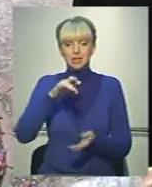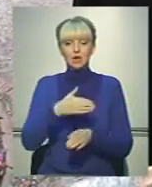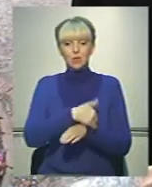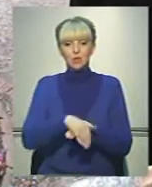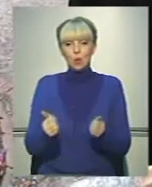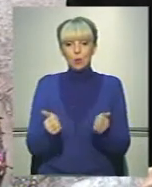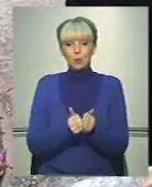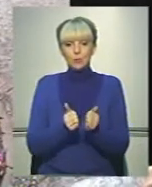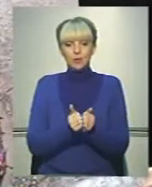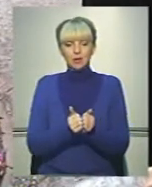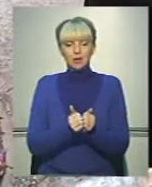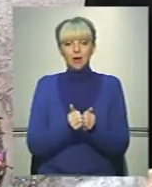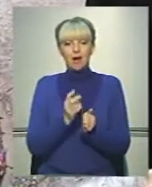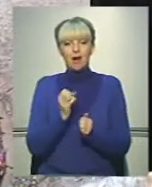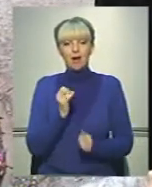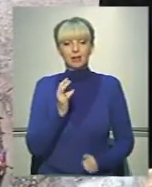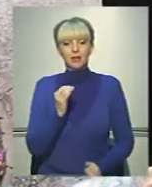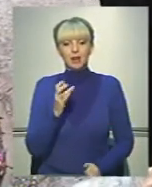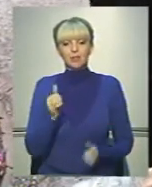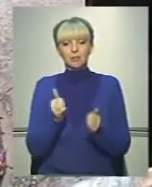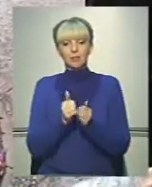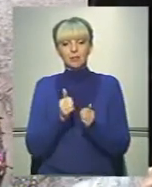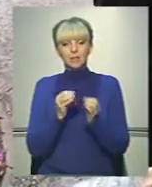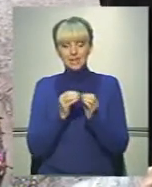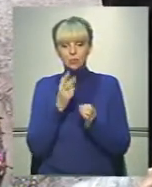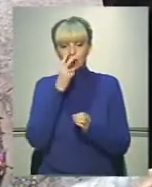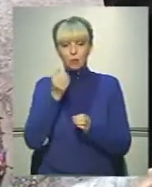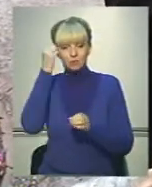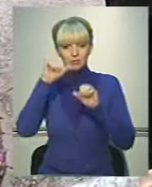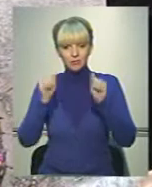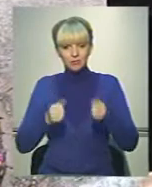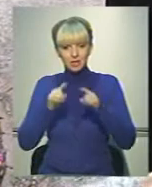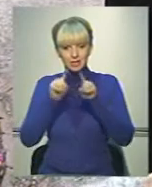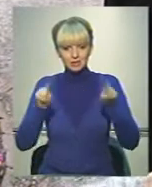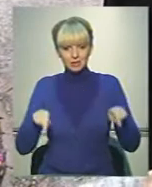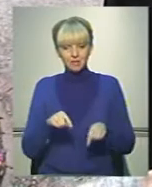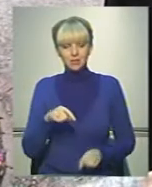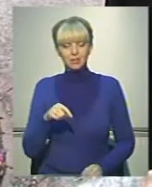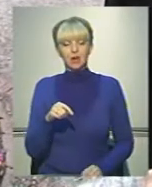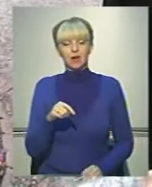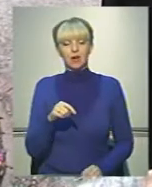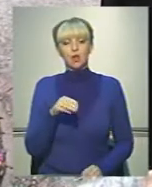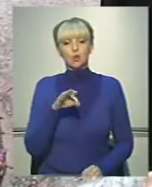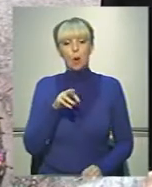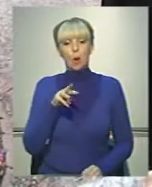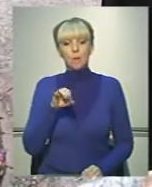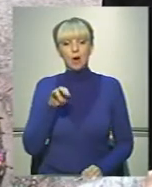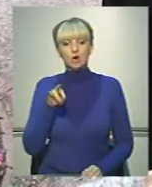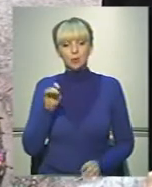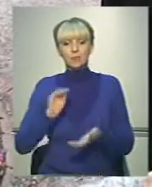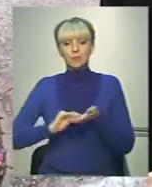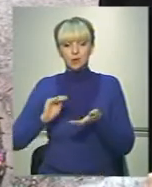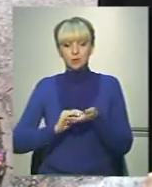вулиці Пілінкангасе, 10, ми побачили меморіальну дошку з барільєфом Костянтина Томашука і написом «Костянтин